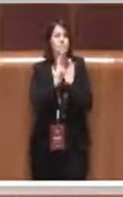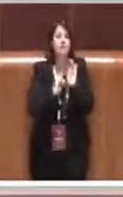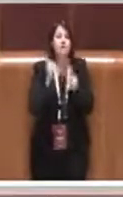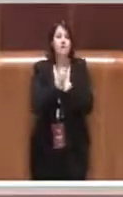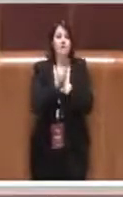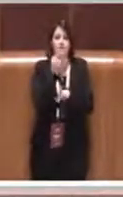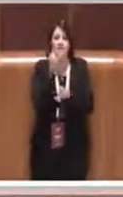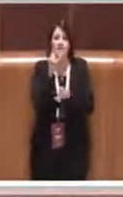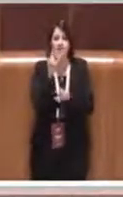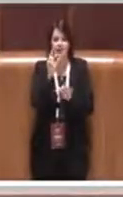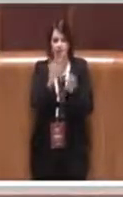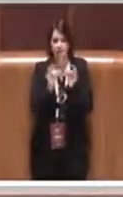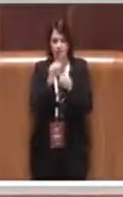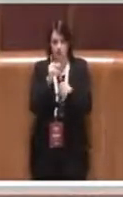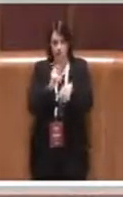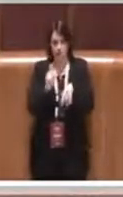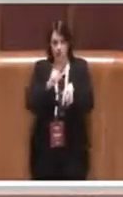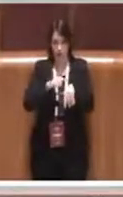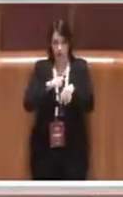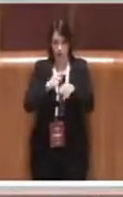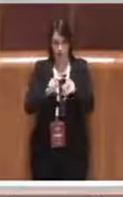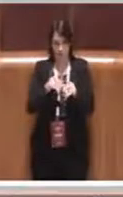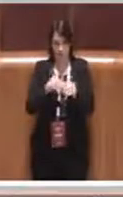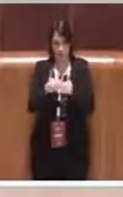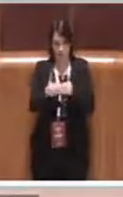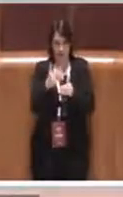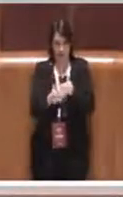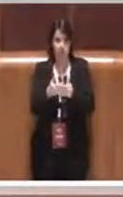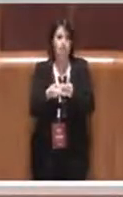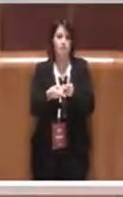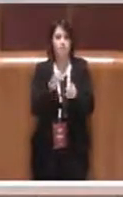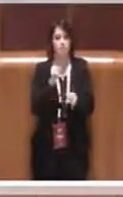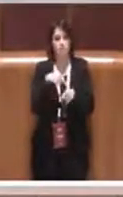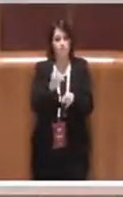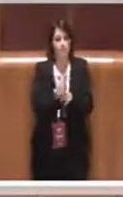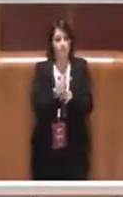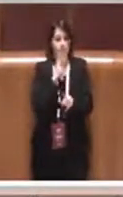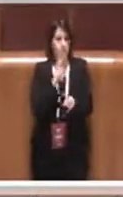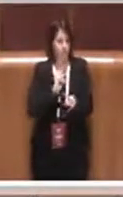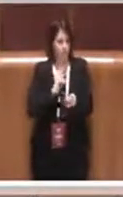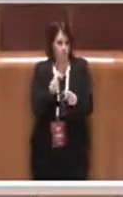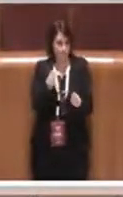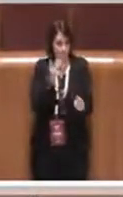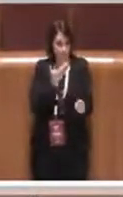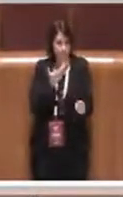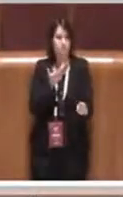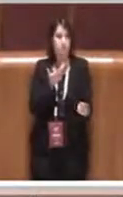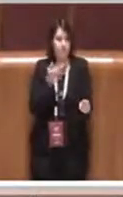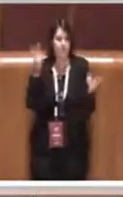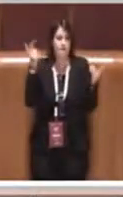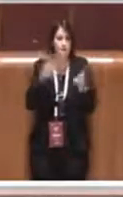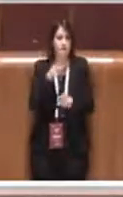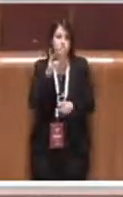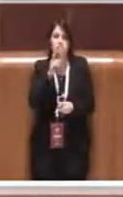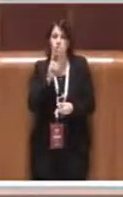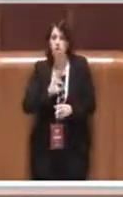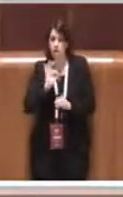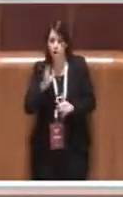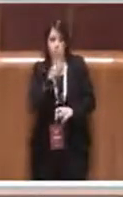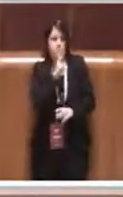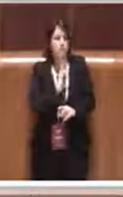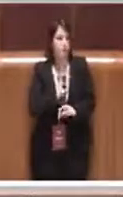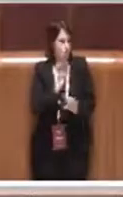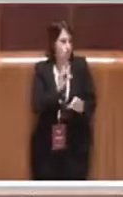questo solitamente non avviene e quindi grazie a questo